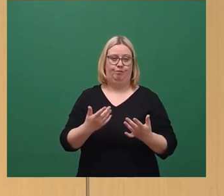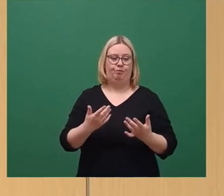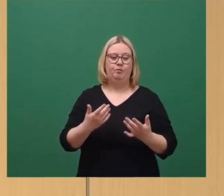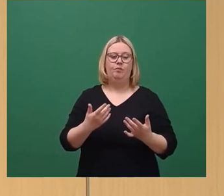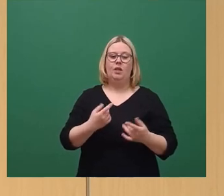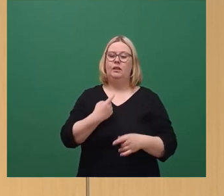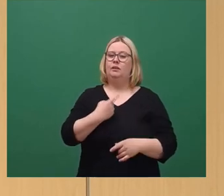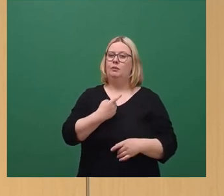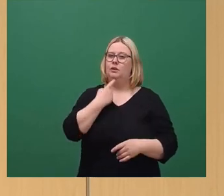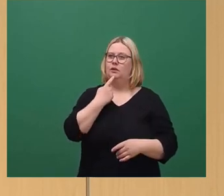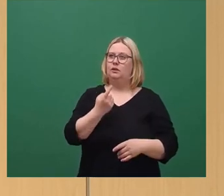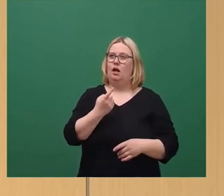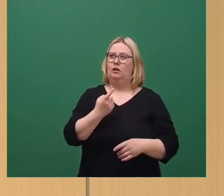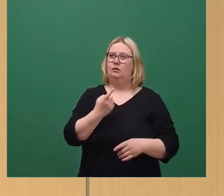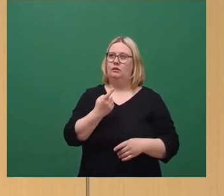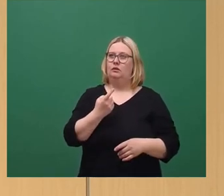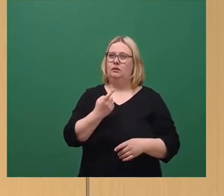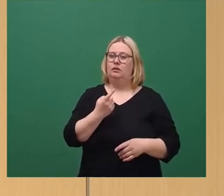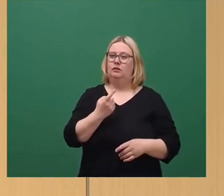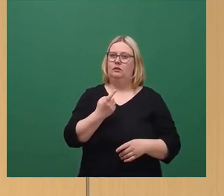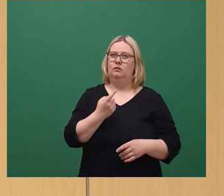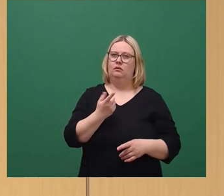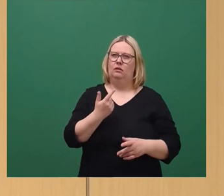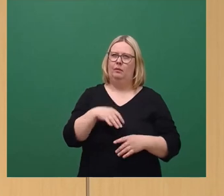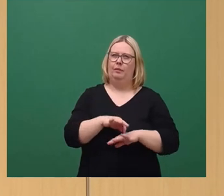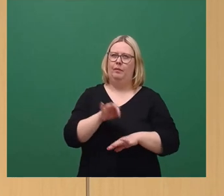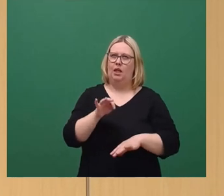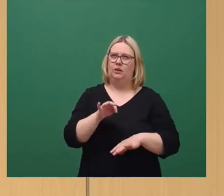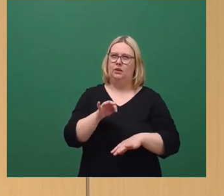hat am Rande der Debatte im März gesagt,